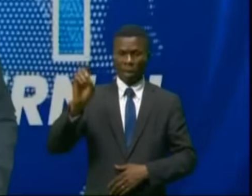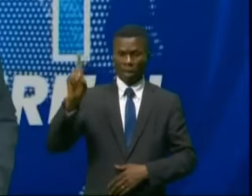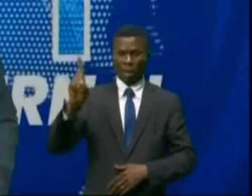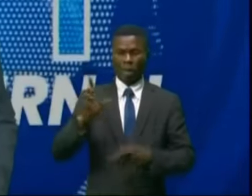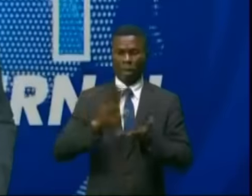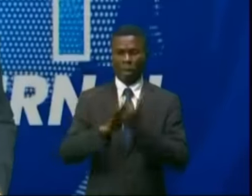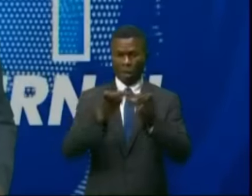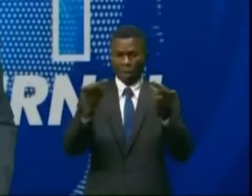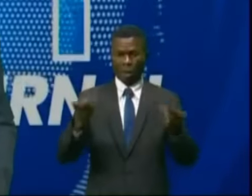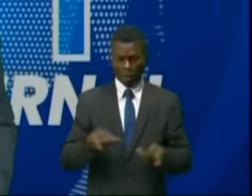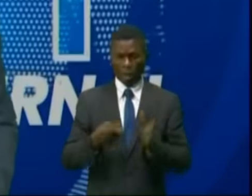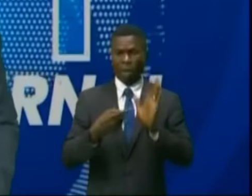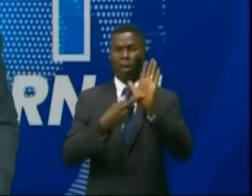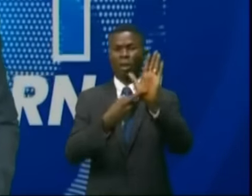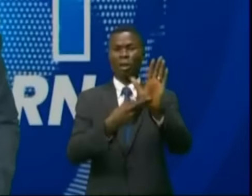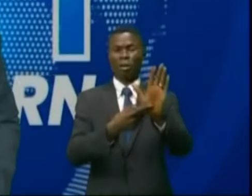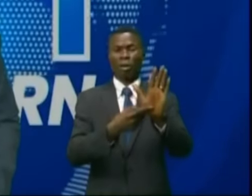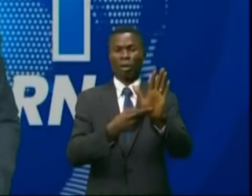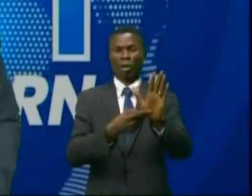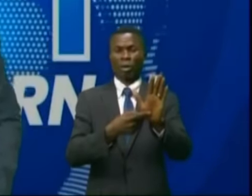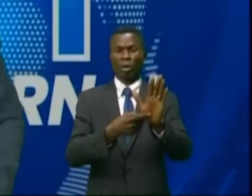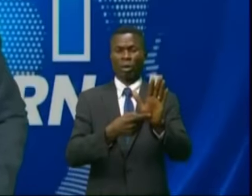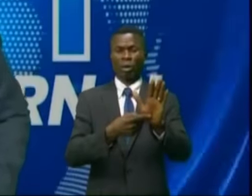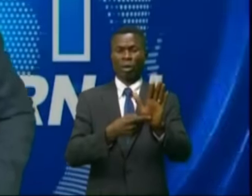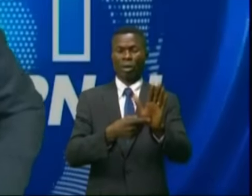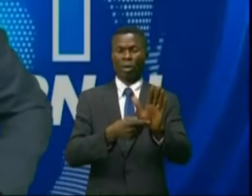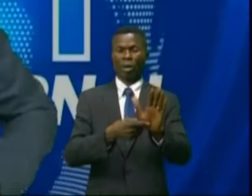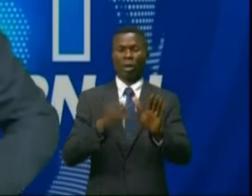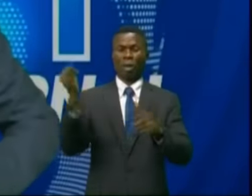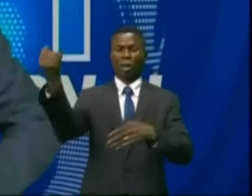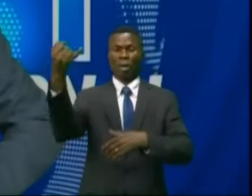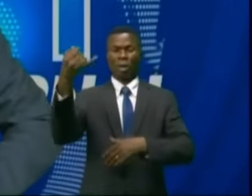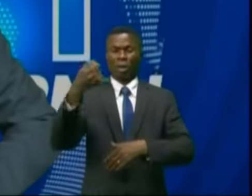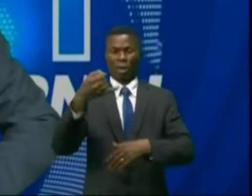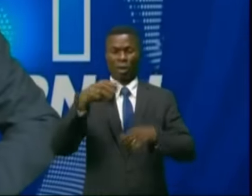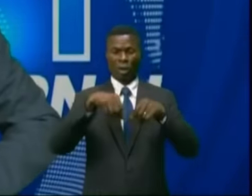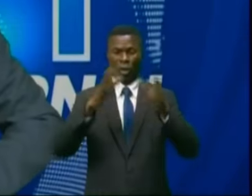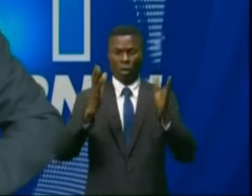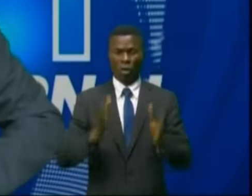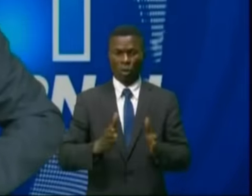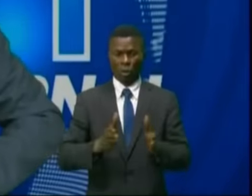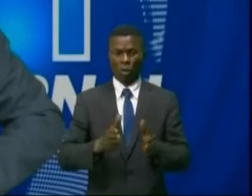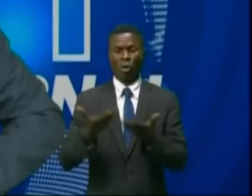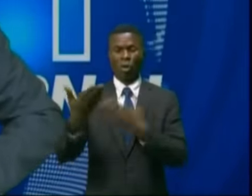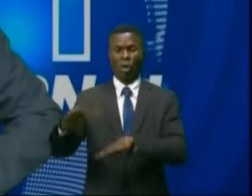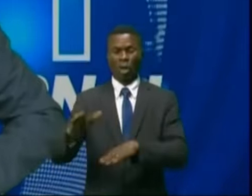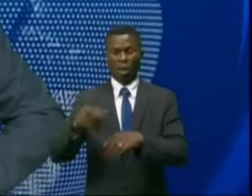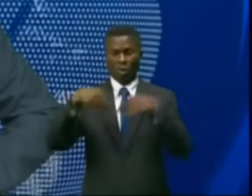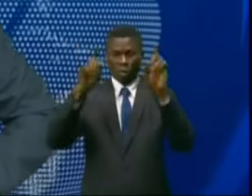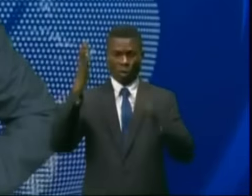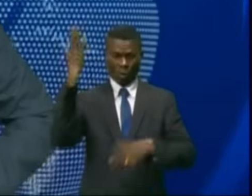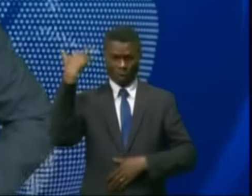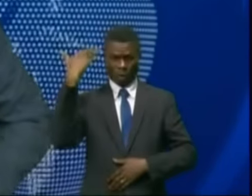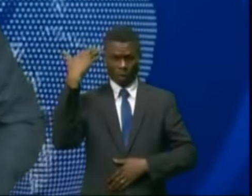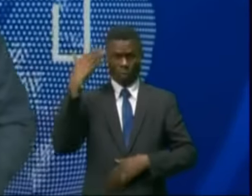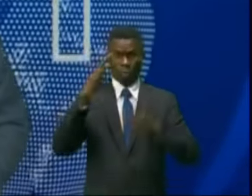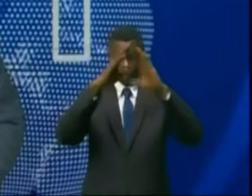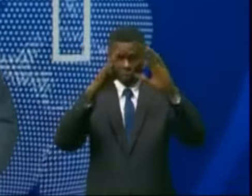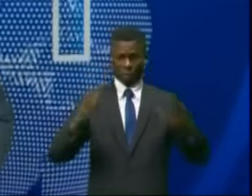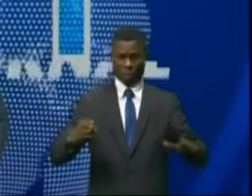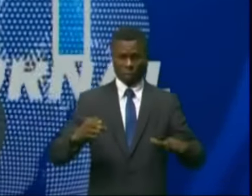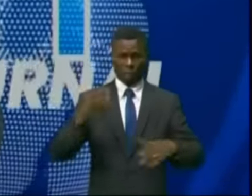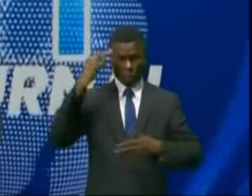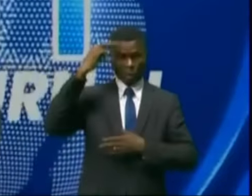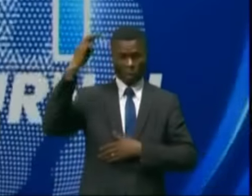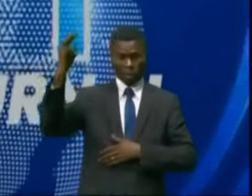espace où sont exposés les chefs-d'œuvre de ce grand sculpteur congolais qui a tiré sa révérence il y a quelques années. Sa résidence donc de